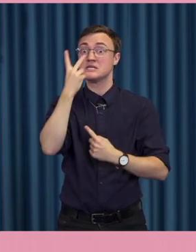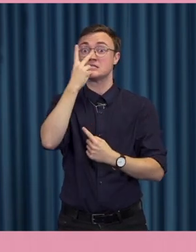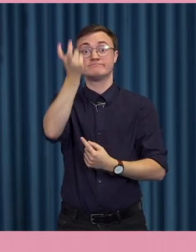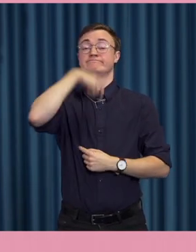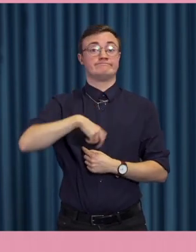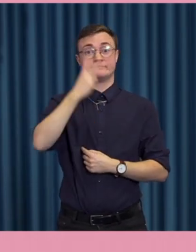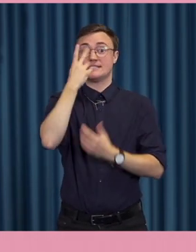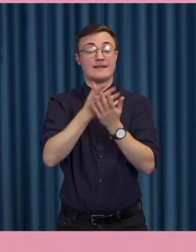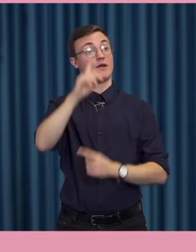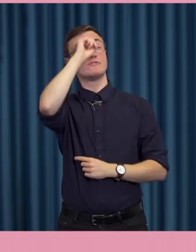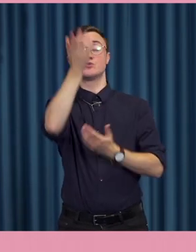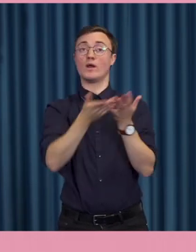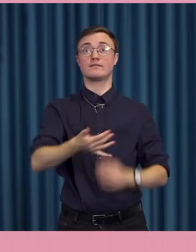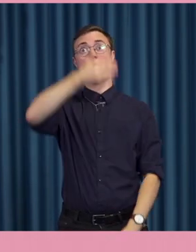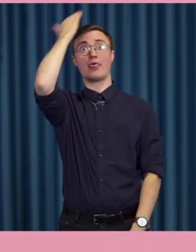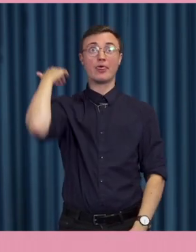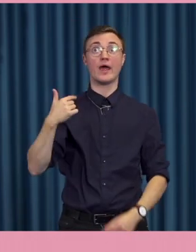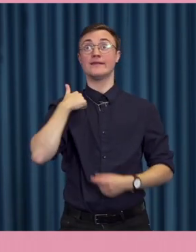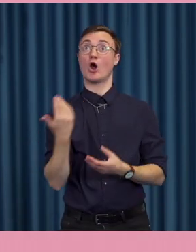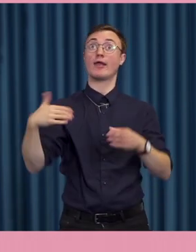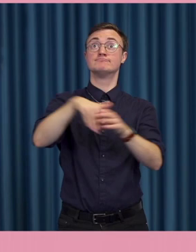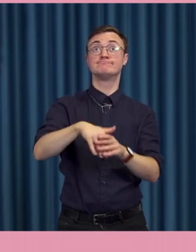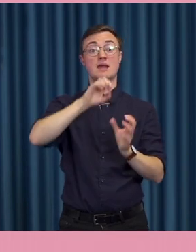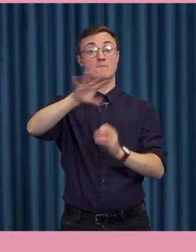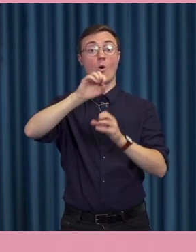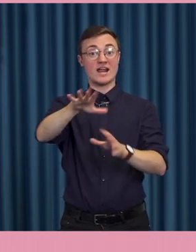händer. Man förstår inte att man är en del av en påverkansoperation.